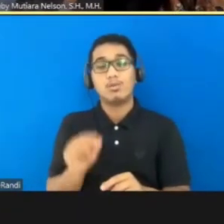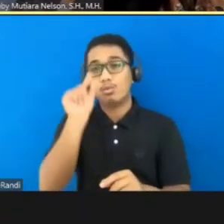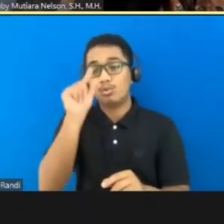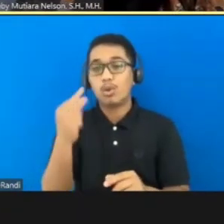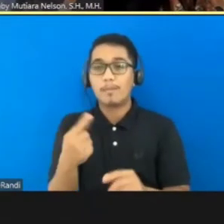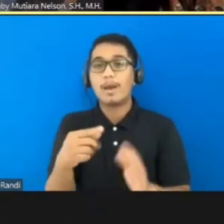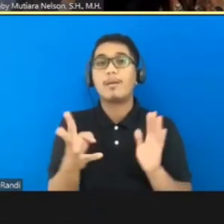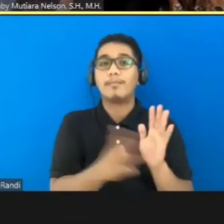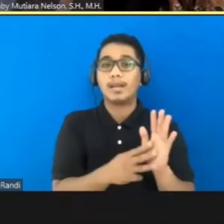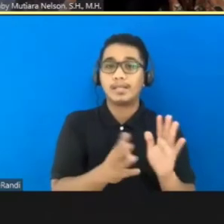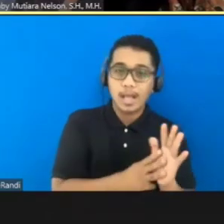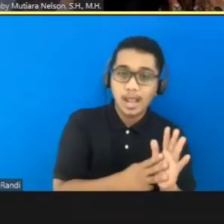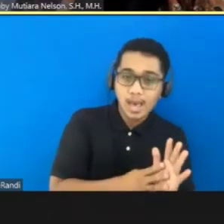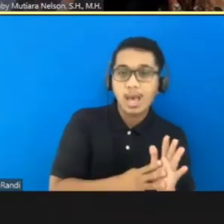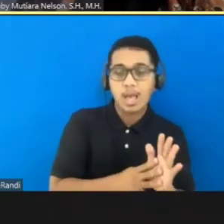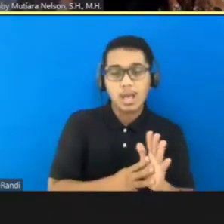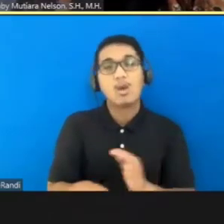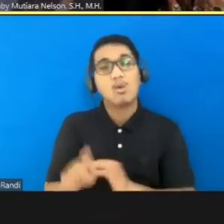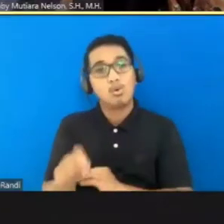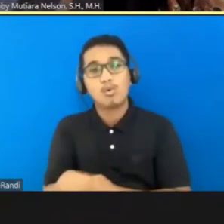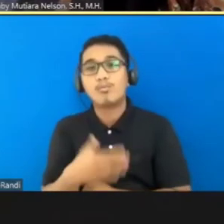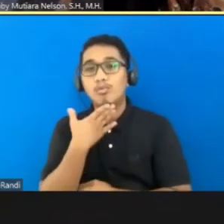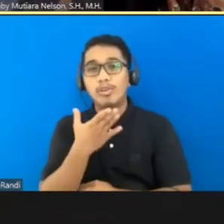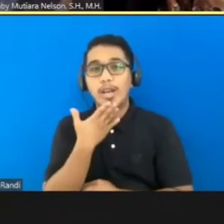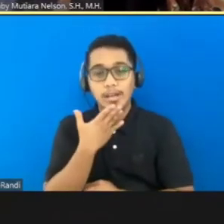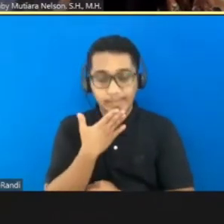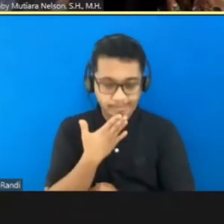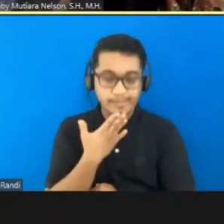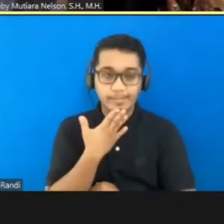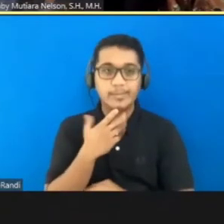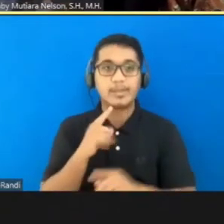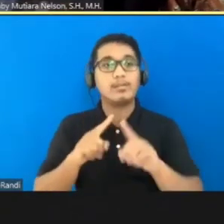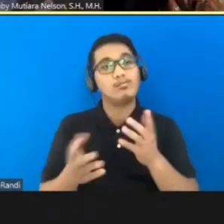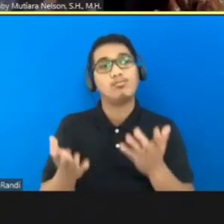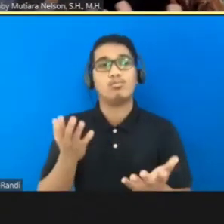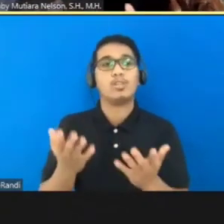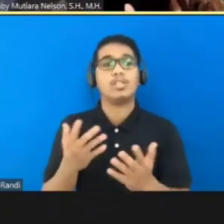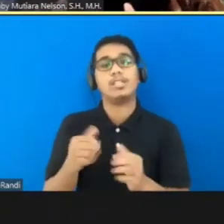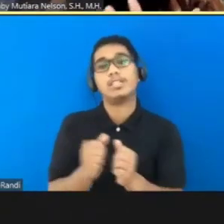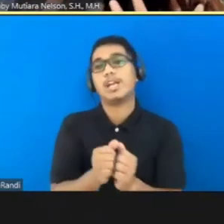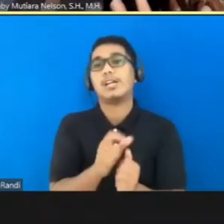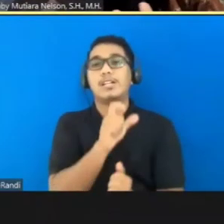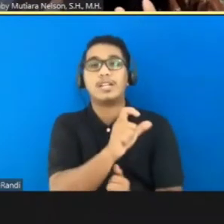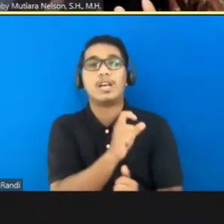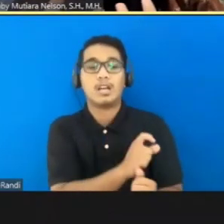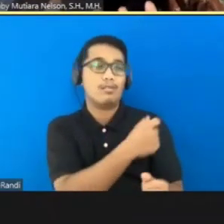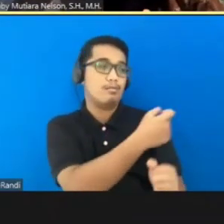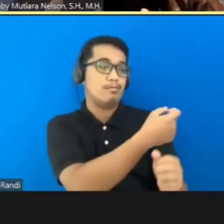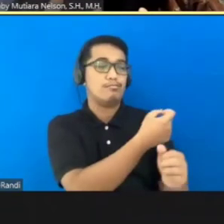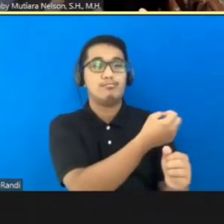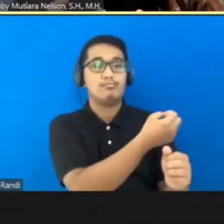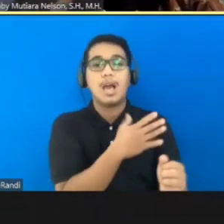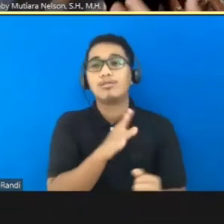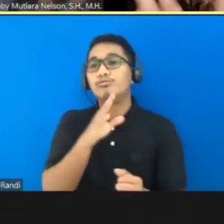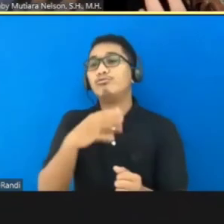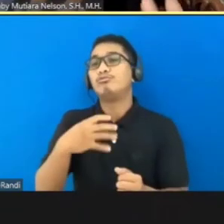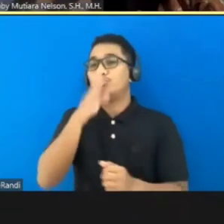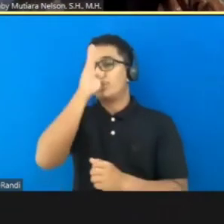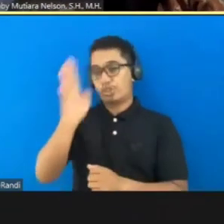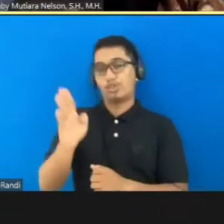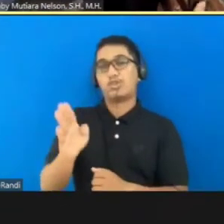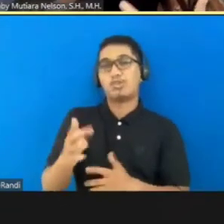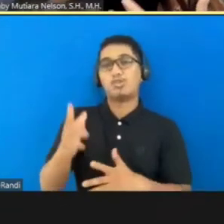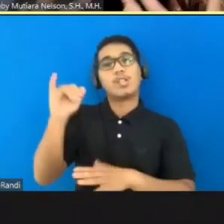pembuktian dan penerapan hukumnya mudah dan sifatnya sederhana. Nah mungkin dengan cara mengaku bersalah itu mudah ya untuk membuktikan. Karena sudah